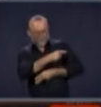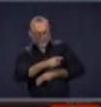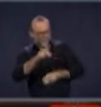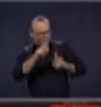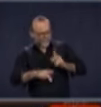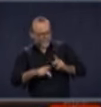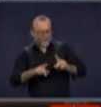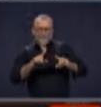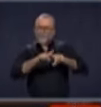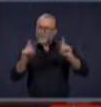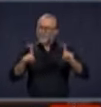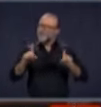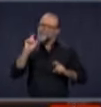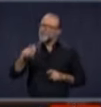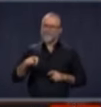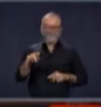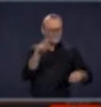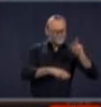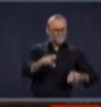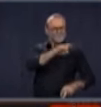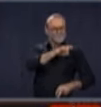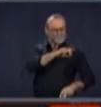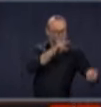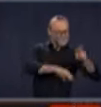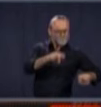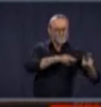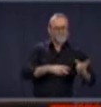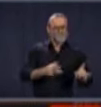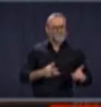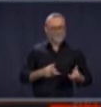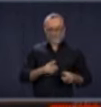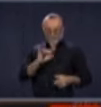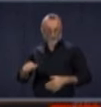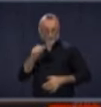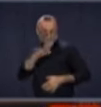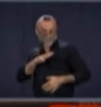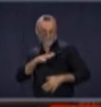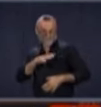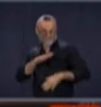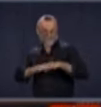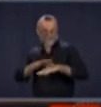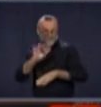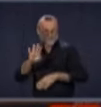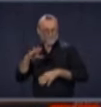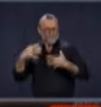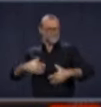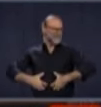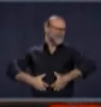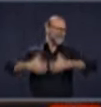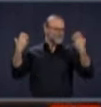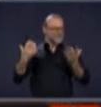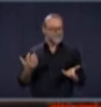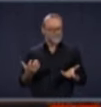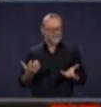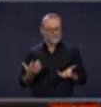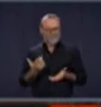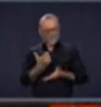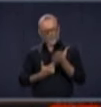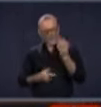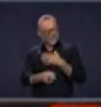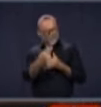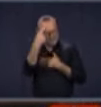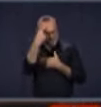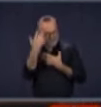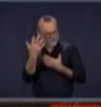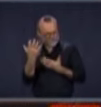nos épaules le poids de ces personnes imprudentes. Elle était vraiment en colère. Et alors, qu'est-ce que vous